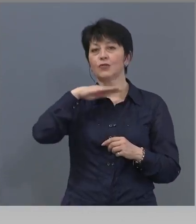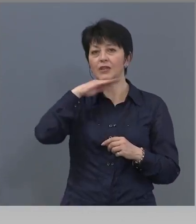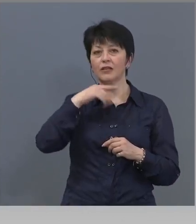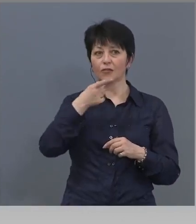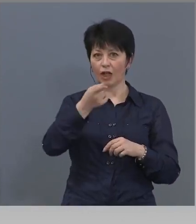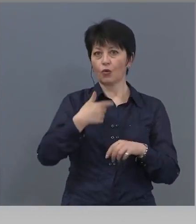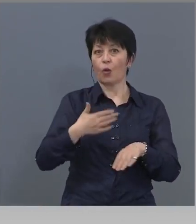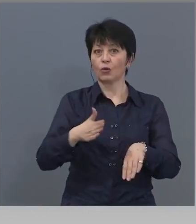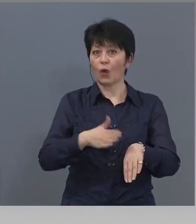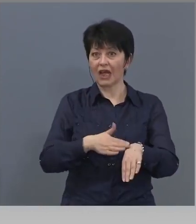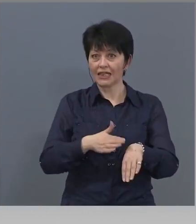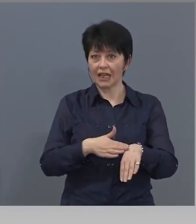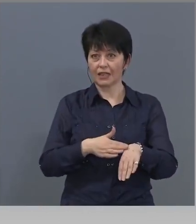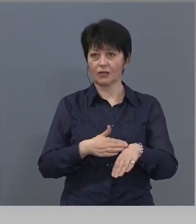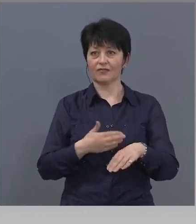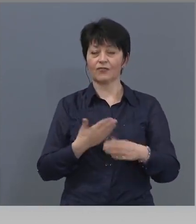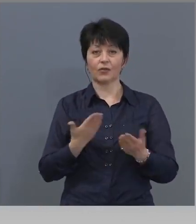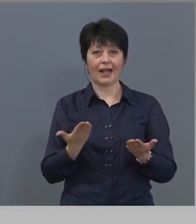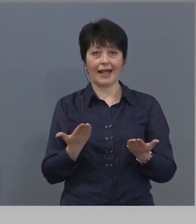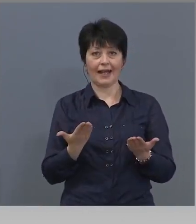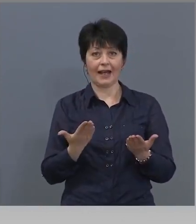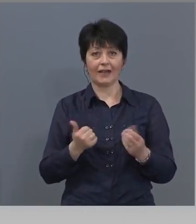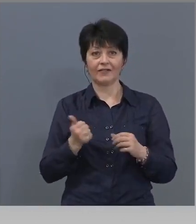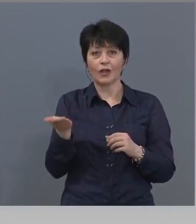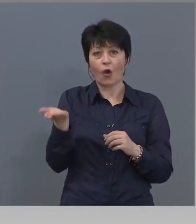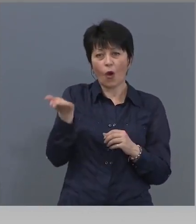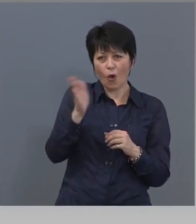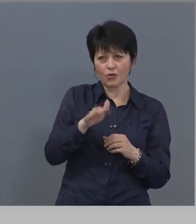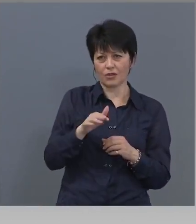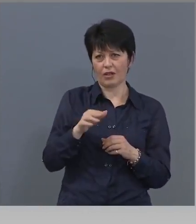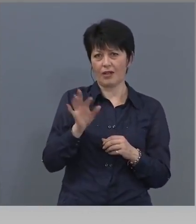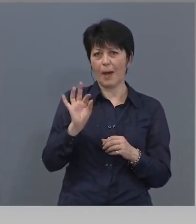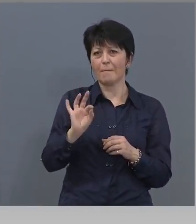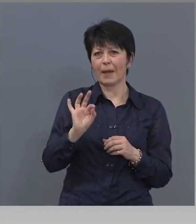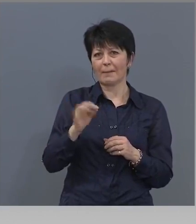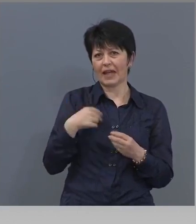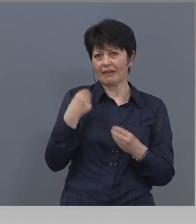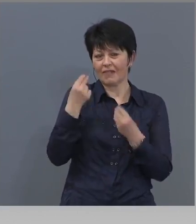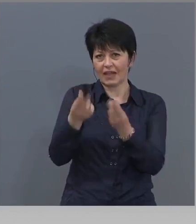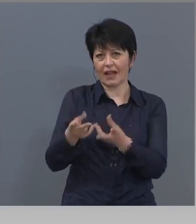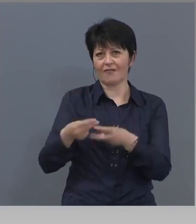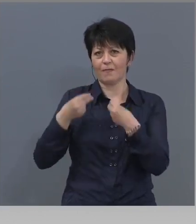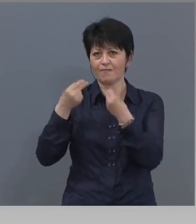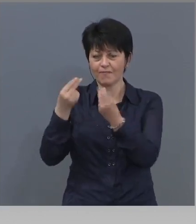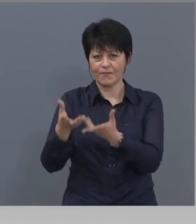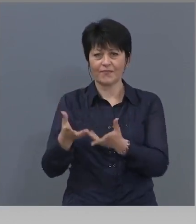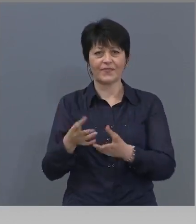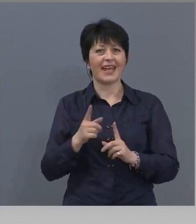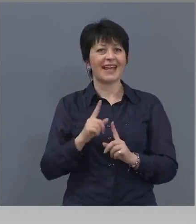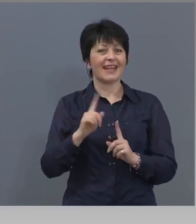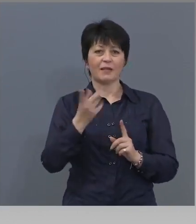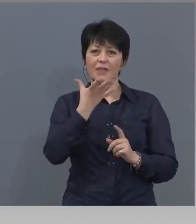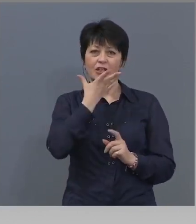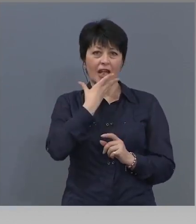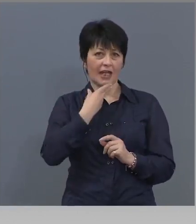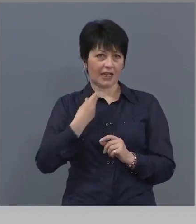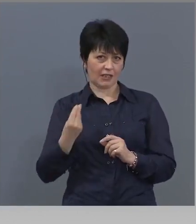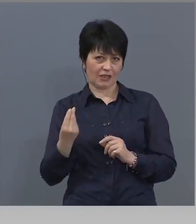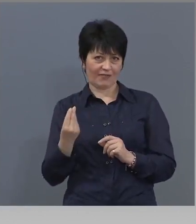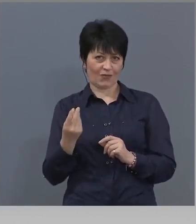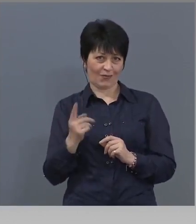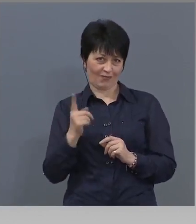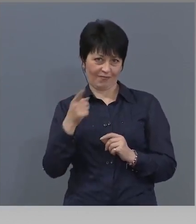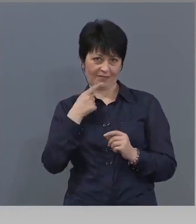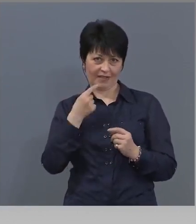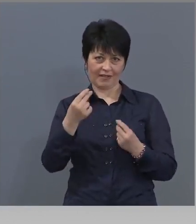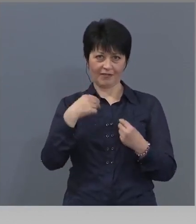доказателство? Как пример, още трябва да видам? Ваше високо преосвещенство не беше красиво да влезете в Словесен сблъсък,